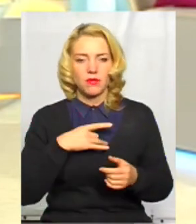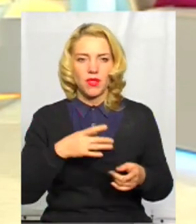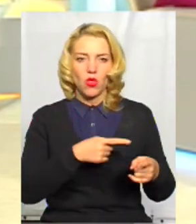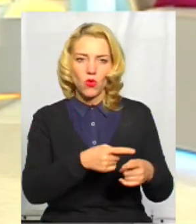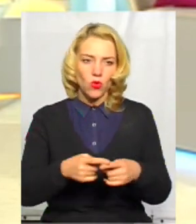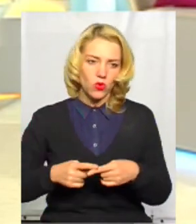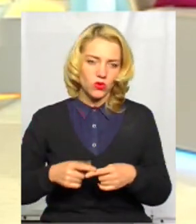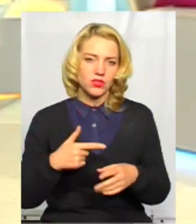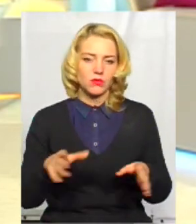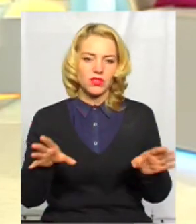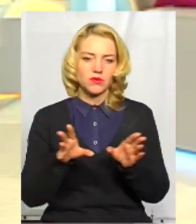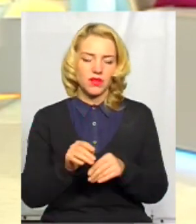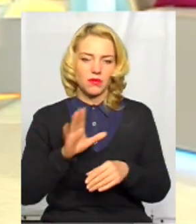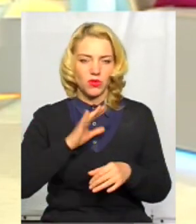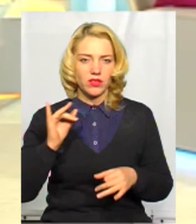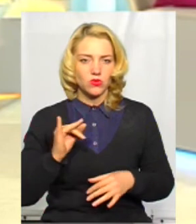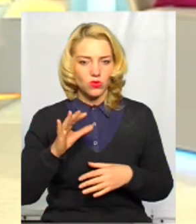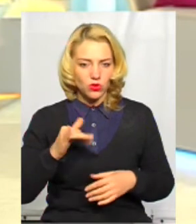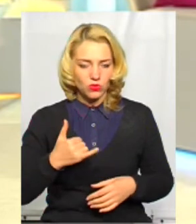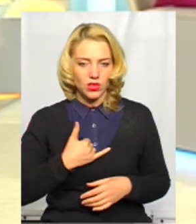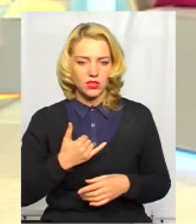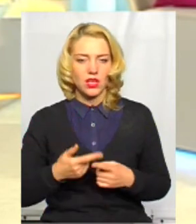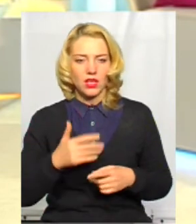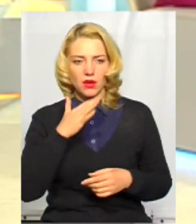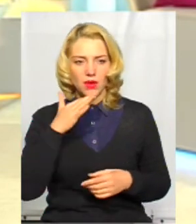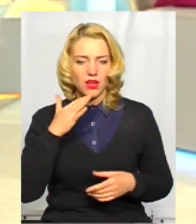спільна історія, це була Річ Посполита, і дуже багато об'єктів,